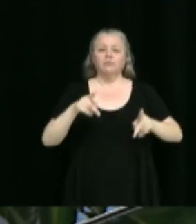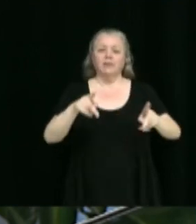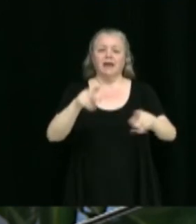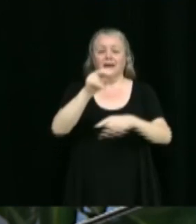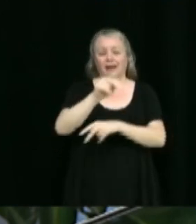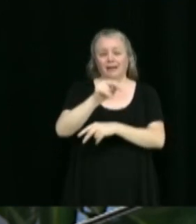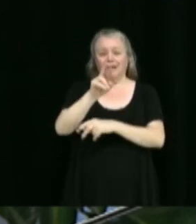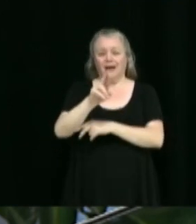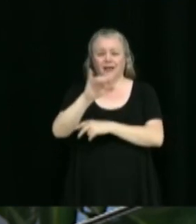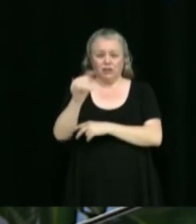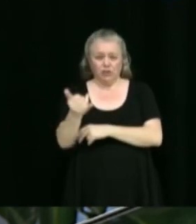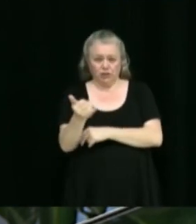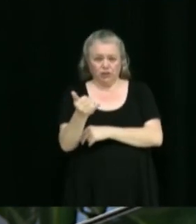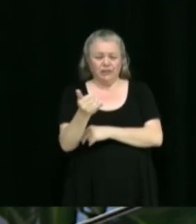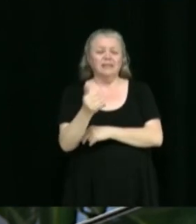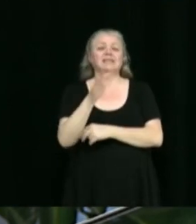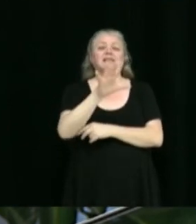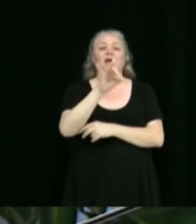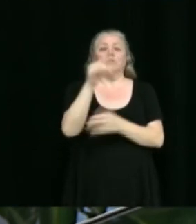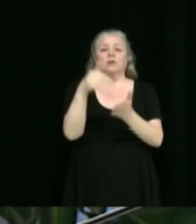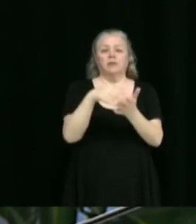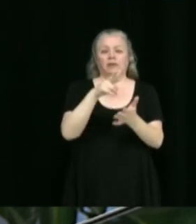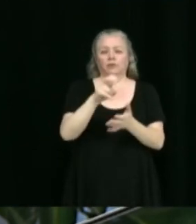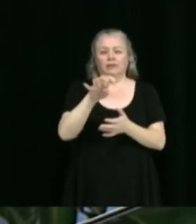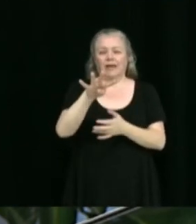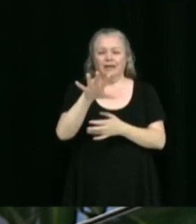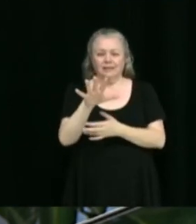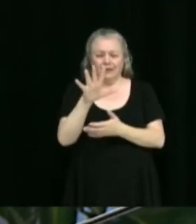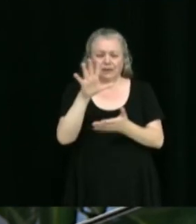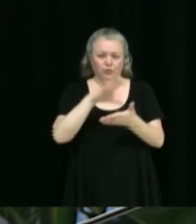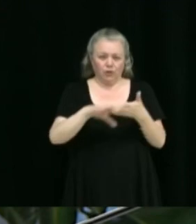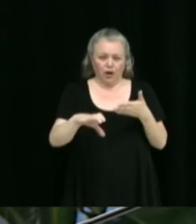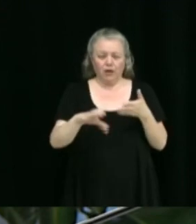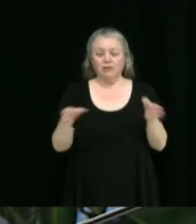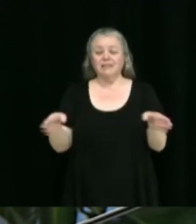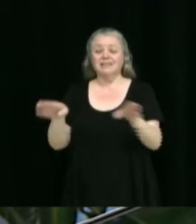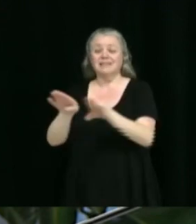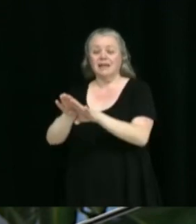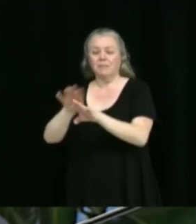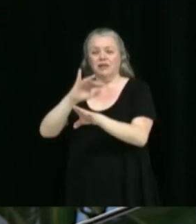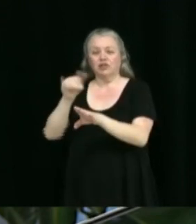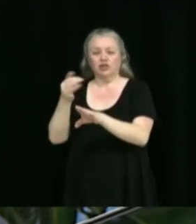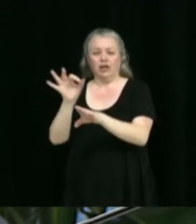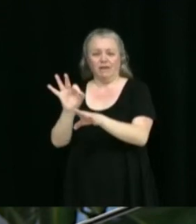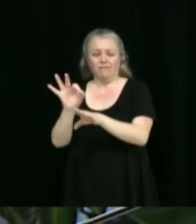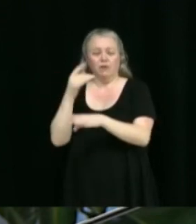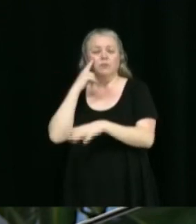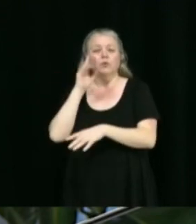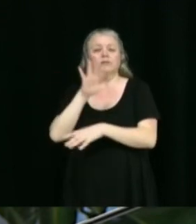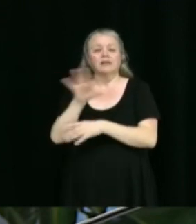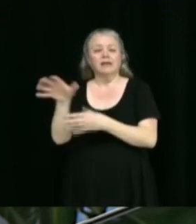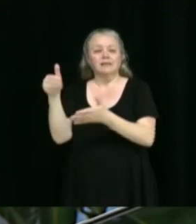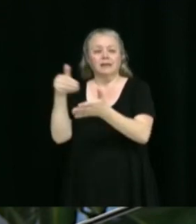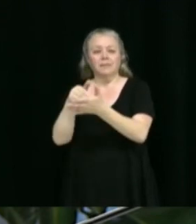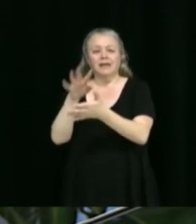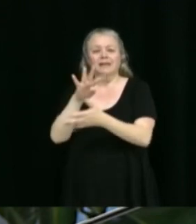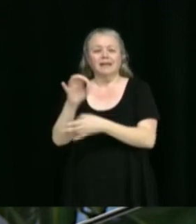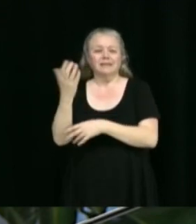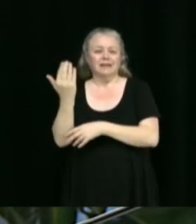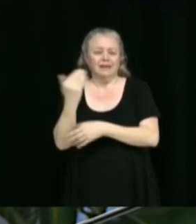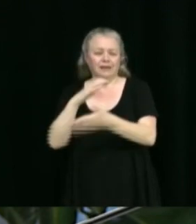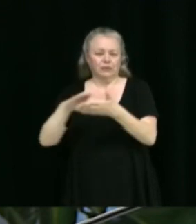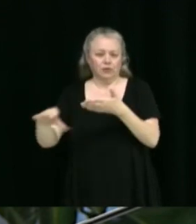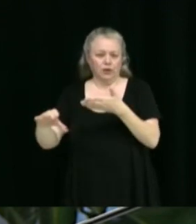pour 58 245 $ de scellement JF pour 55 415 $